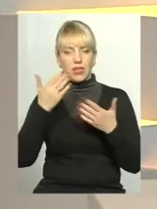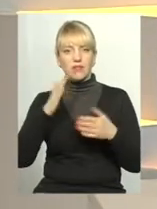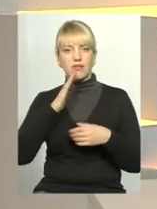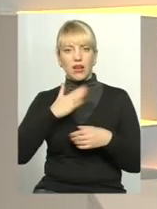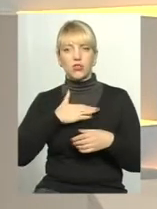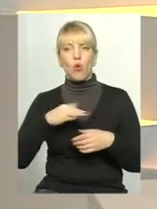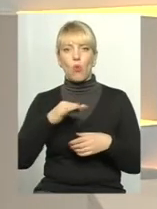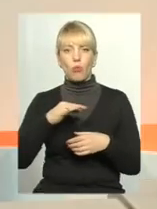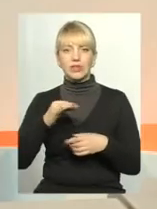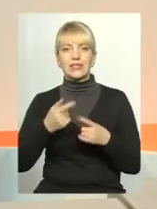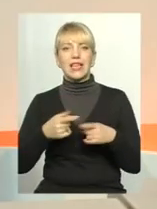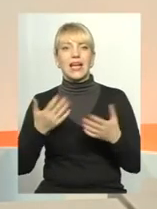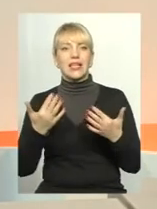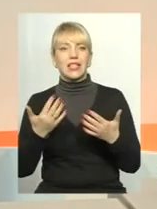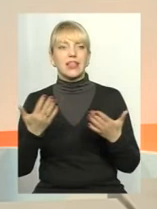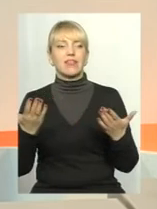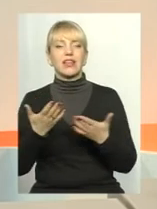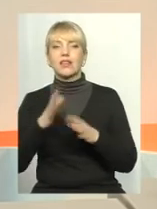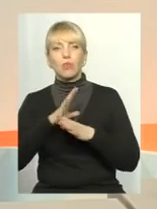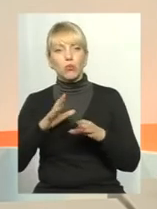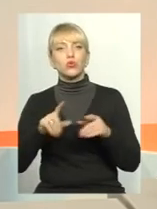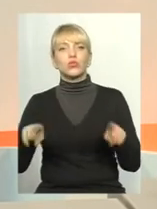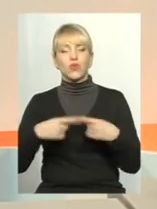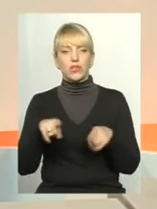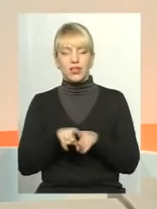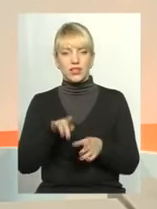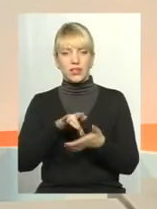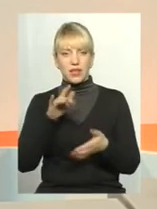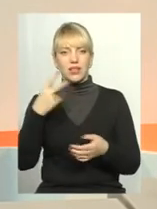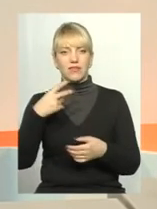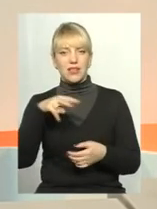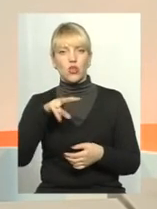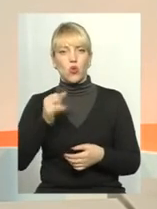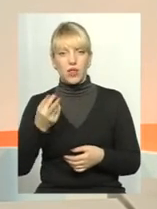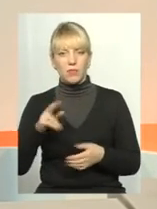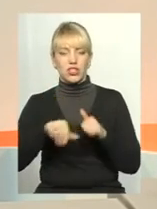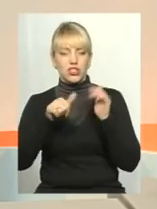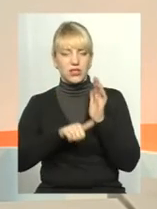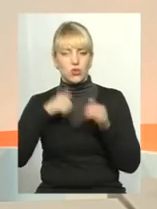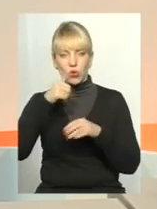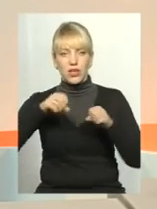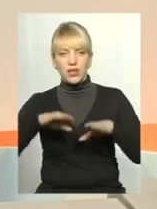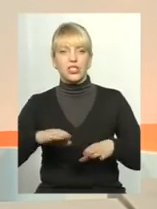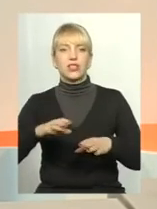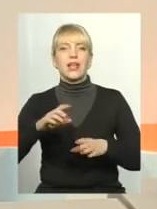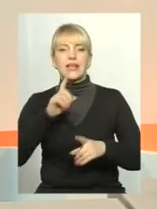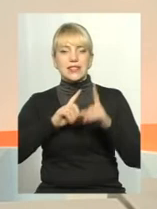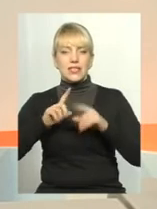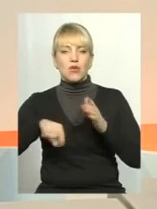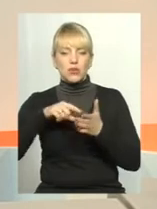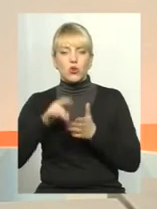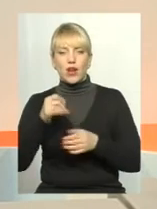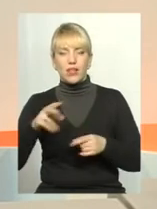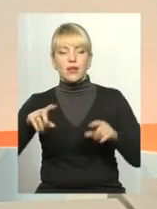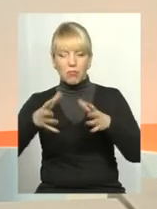області, в яких ще такі центри не були створені. І 20 липня 2016 року рішенням сесії міської ради прийнято рішення про